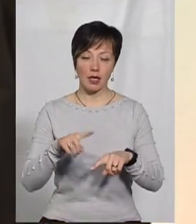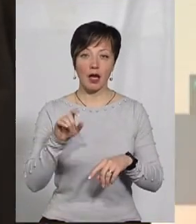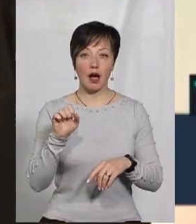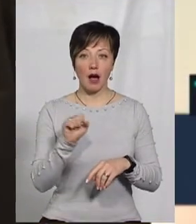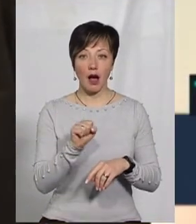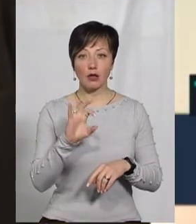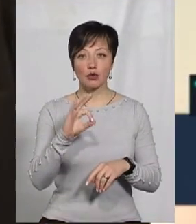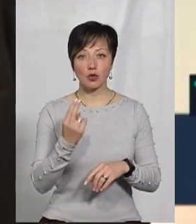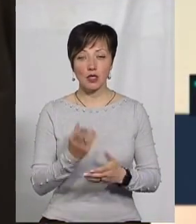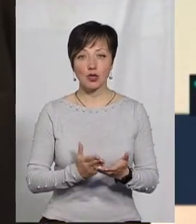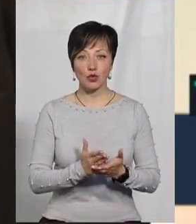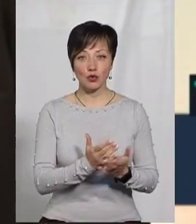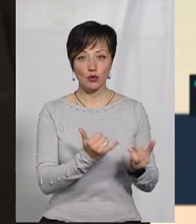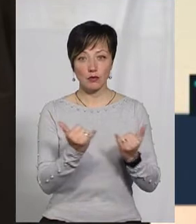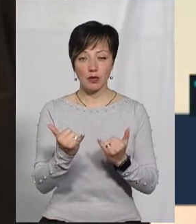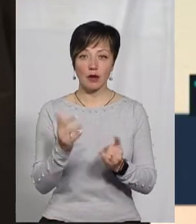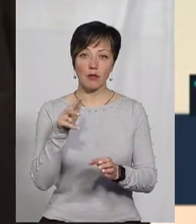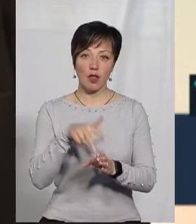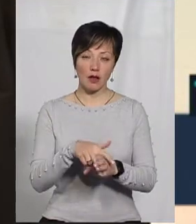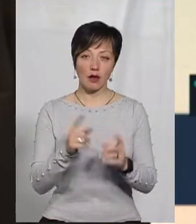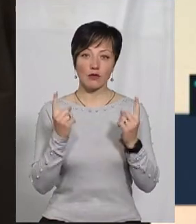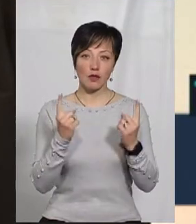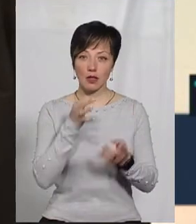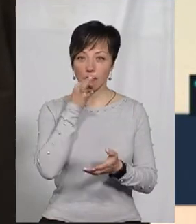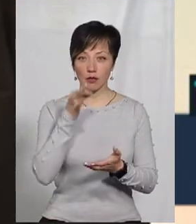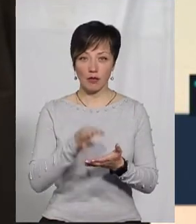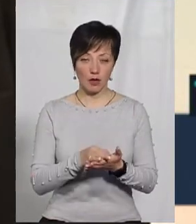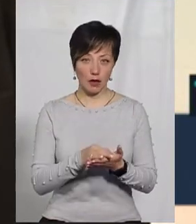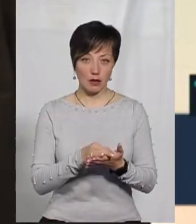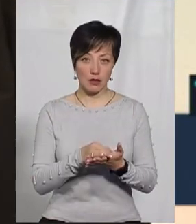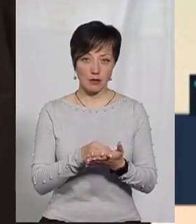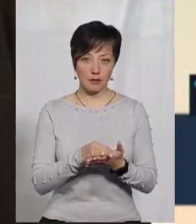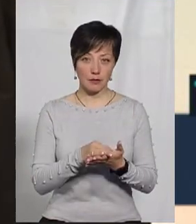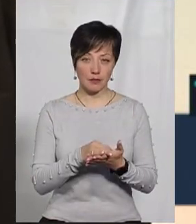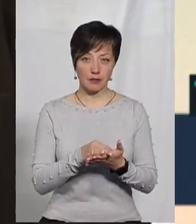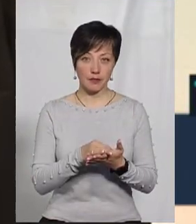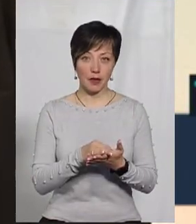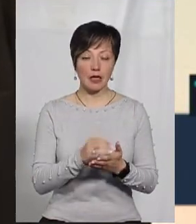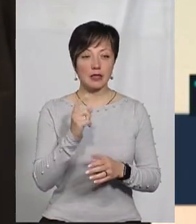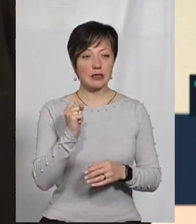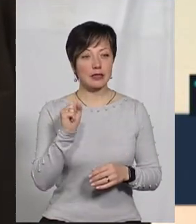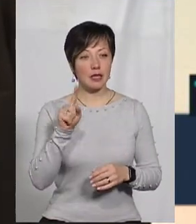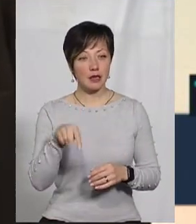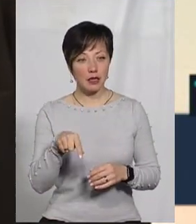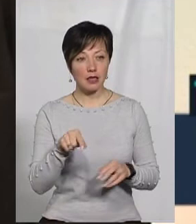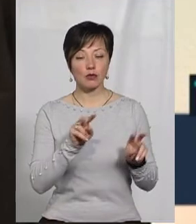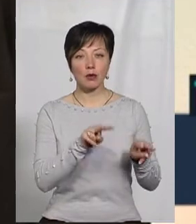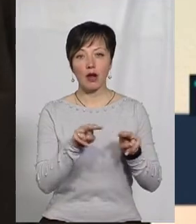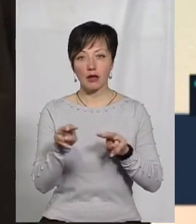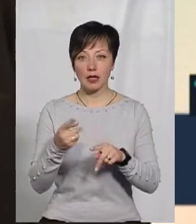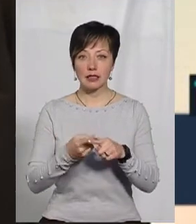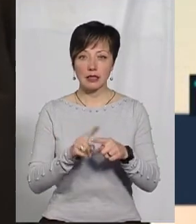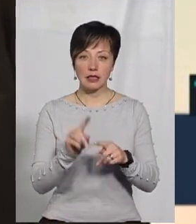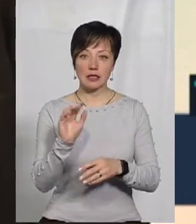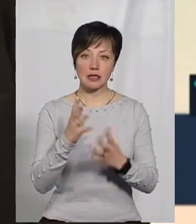Ну, а на соціальні служби покладається дуже велика відповідальність за те, щоб наглядали за